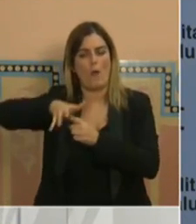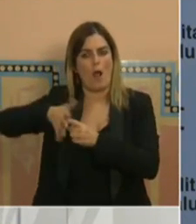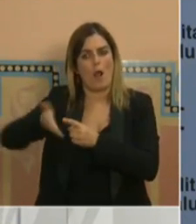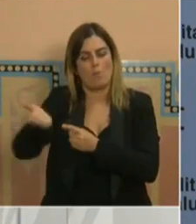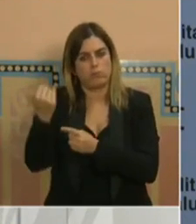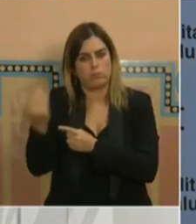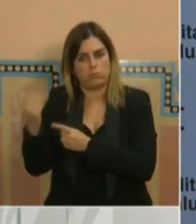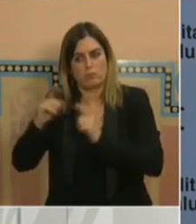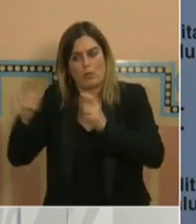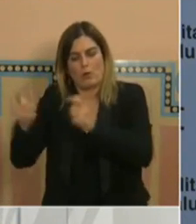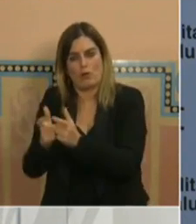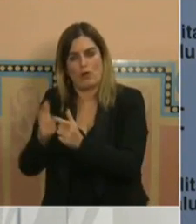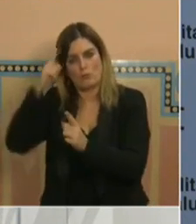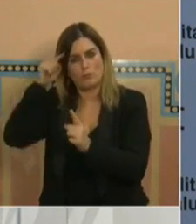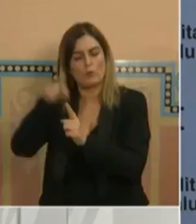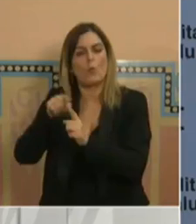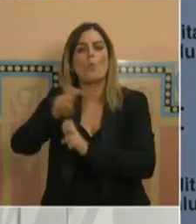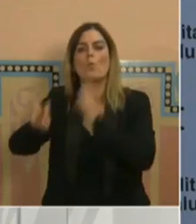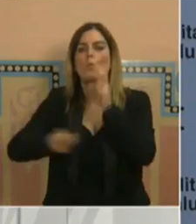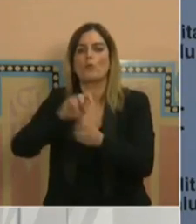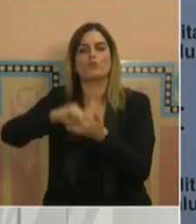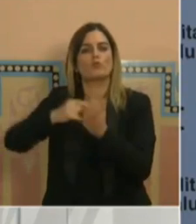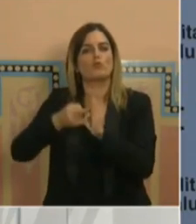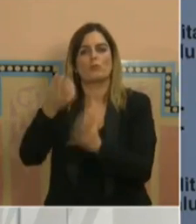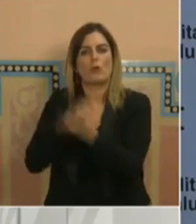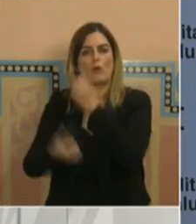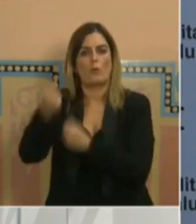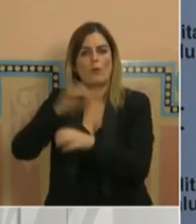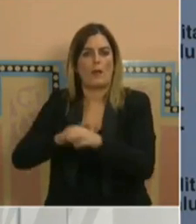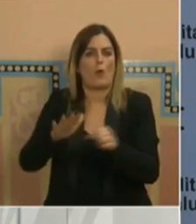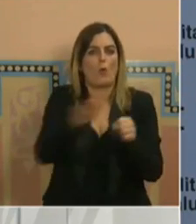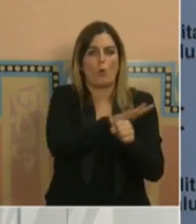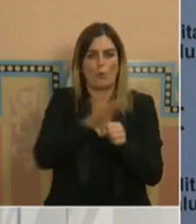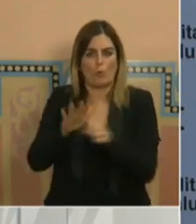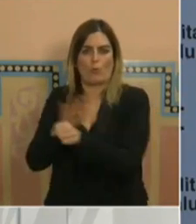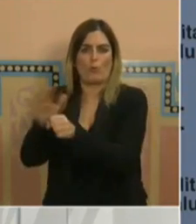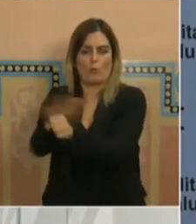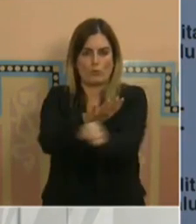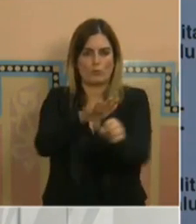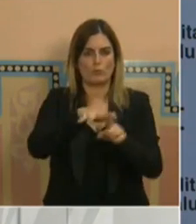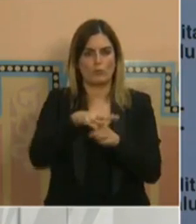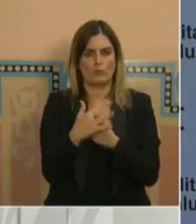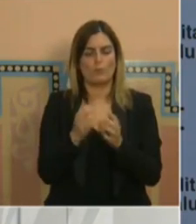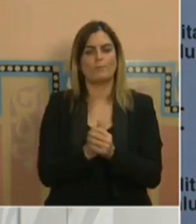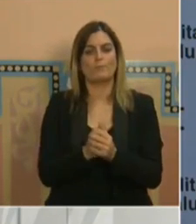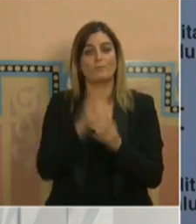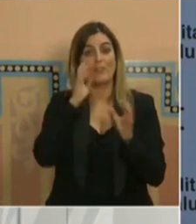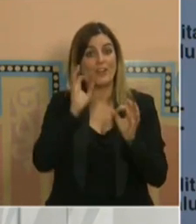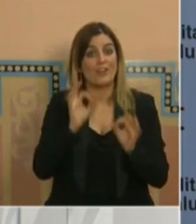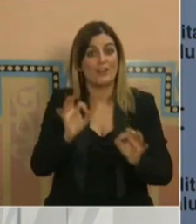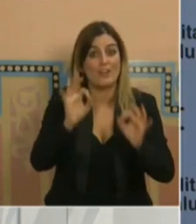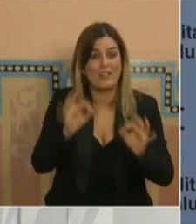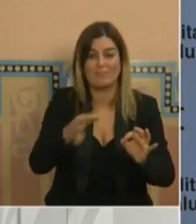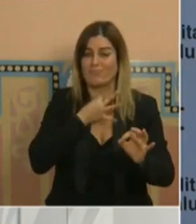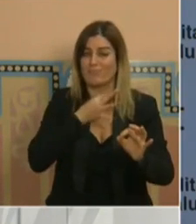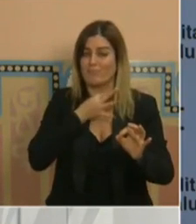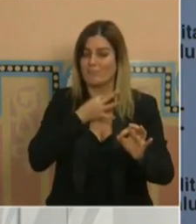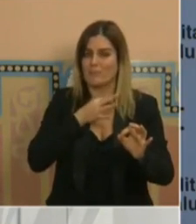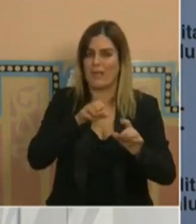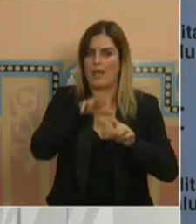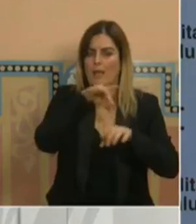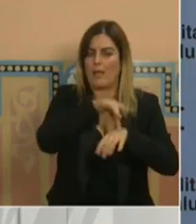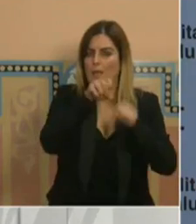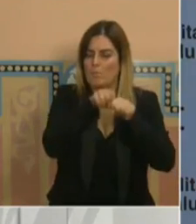ajudes econòmiques que ajudin a fer front a aquesta situació. El risc epidemiològic és evident i és